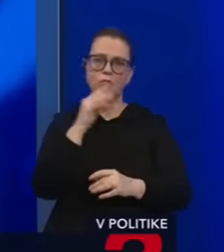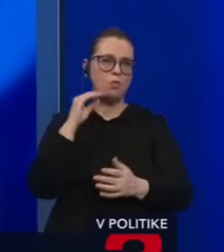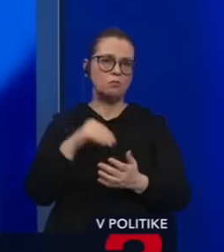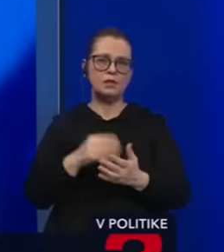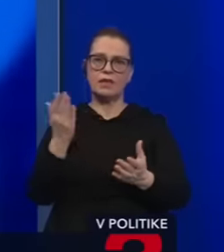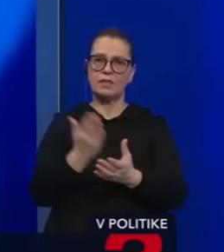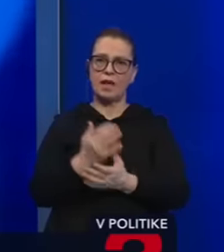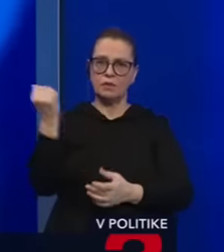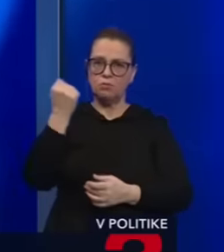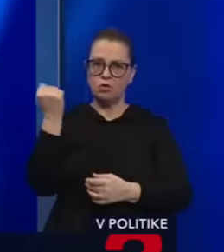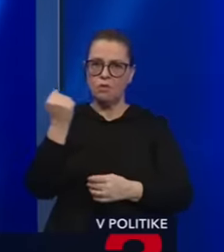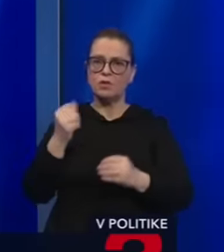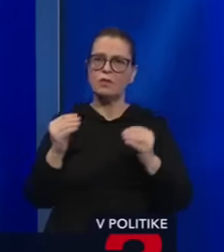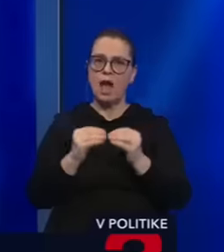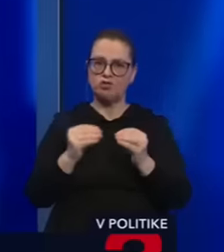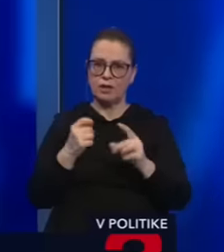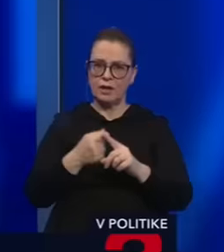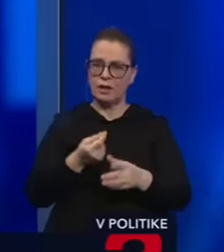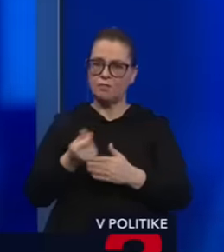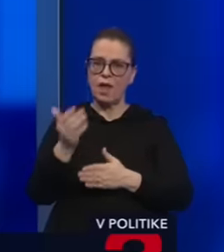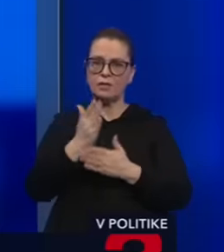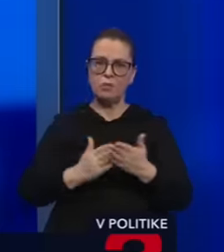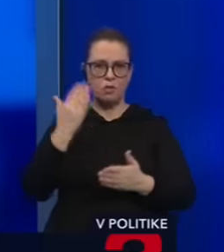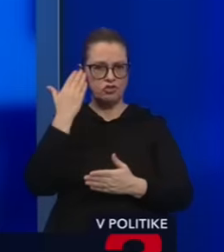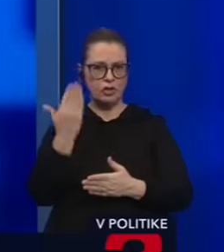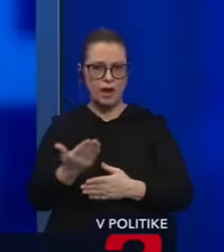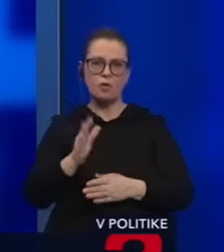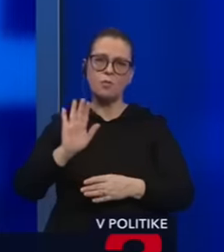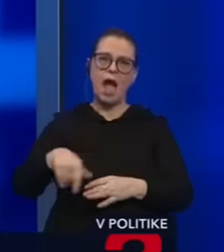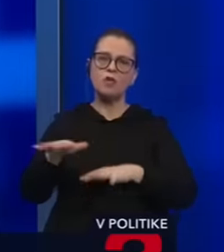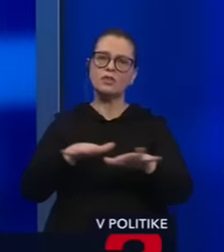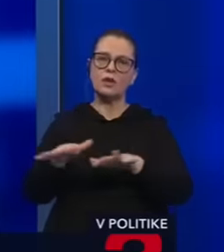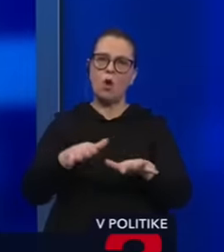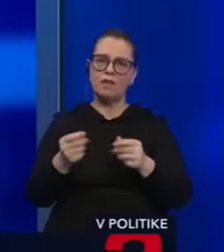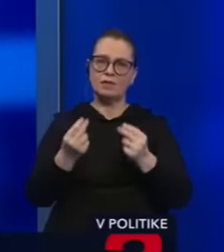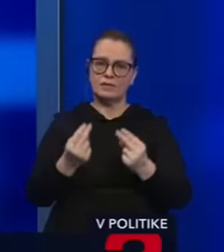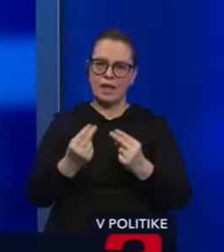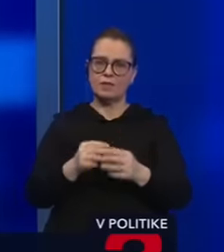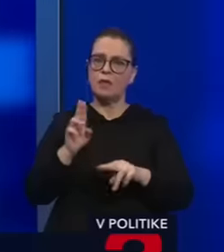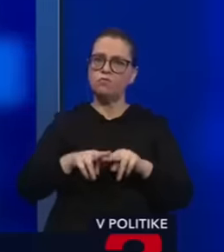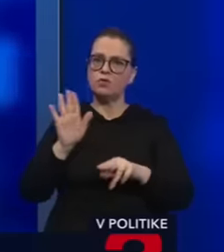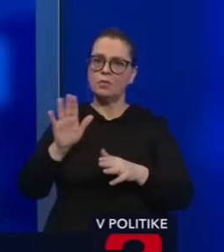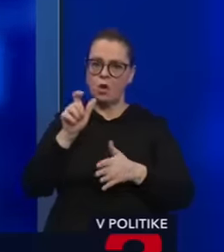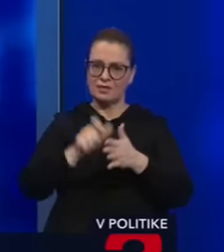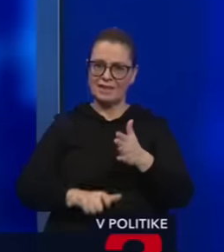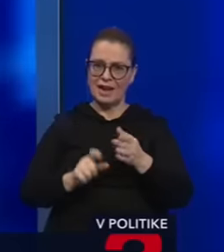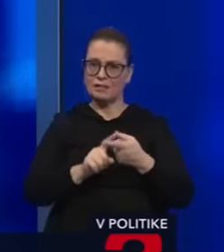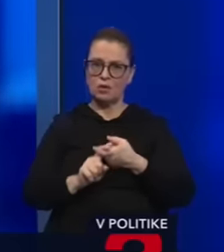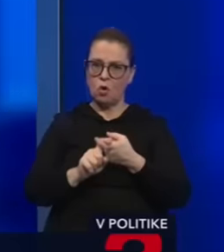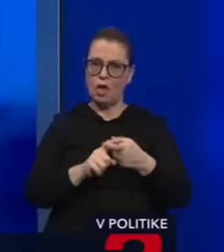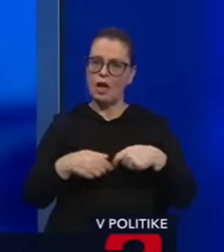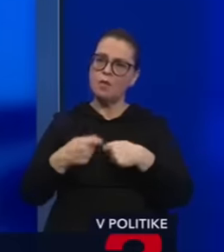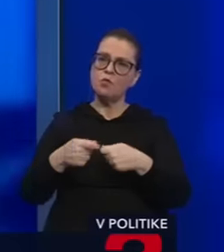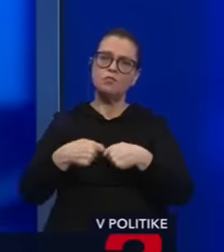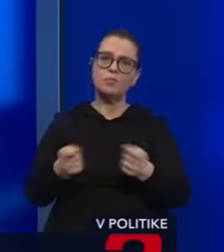daňového podvodníka Baštrnáka platí polovičný nájom ako je trhová cena, potom mu jeho stranický kolega, keď už nevedia, čo majú robiť, tak mu